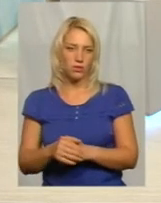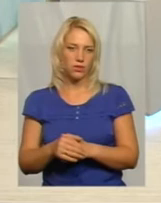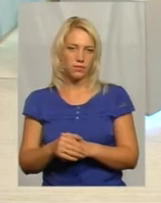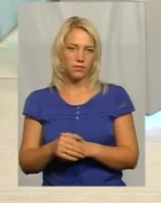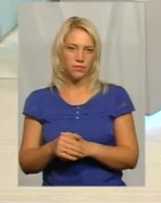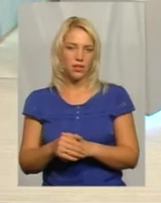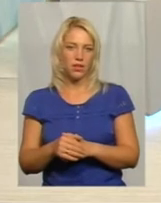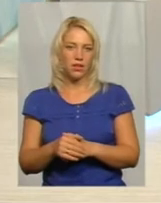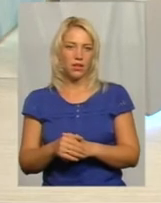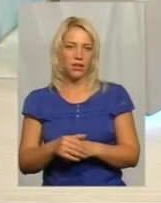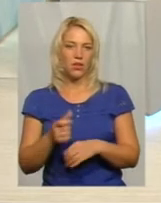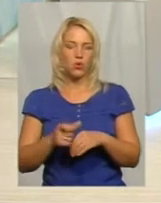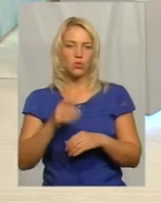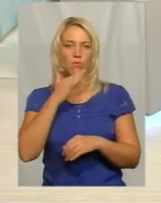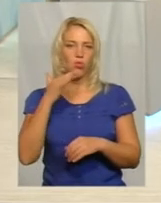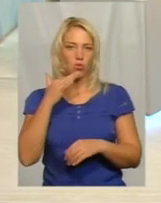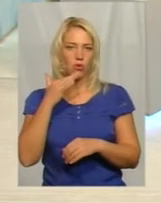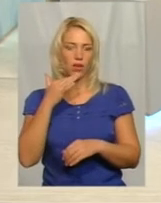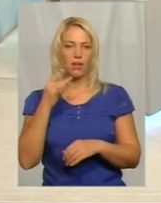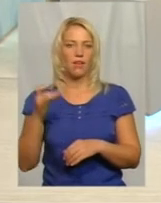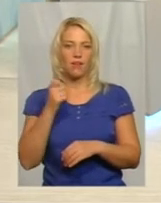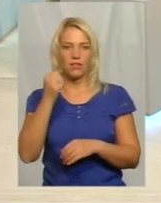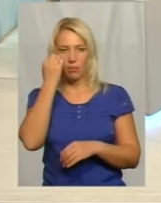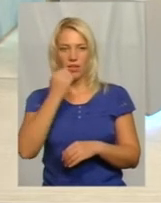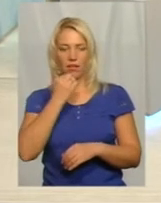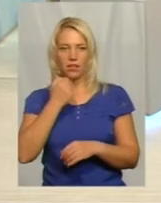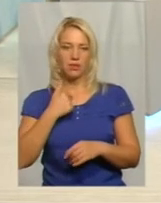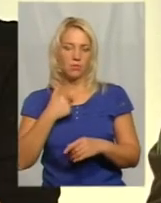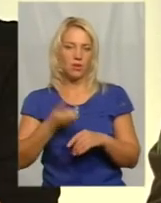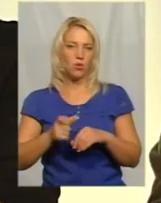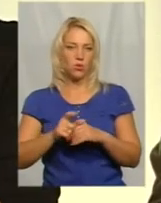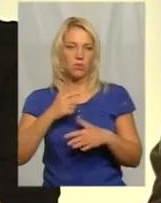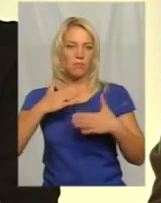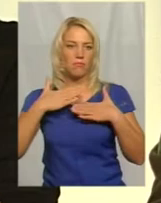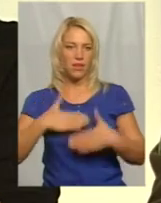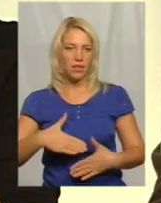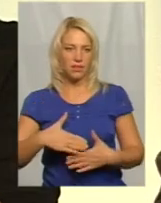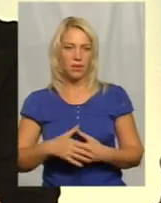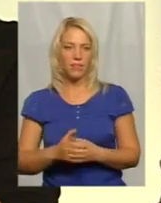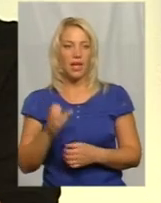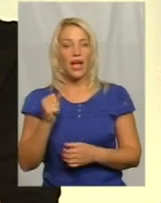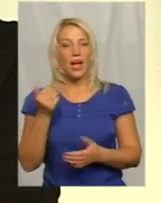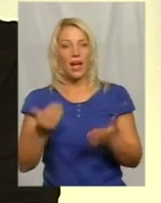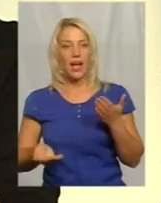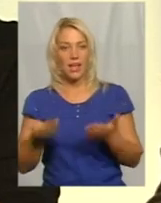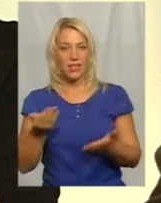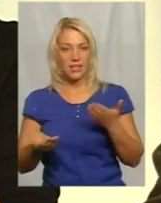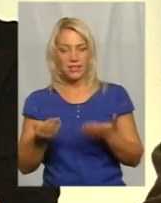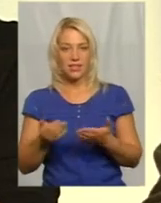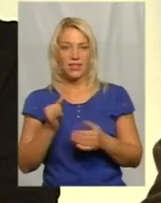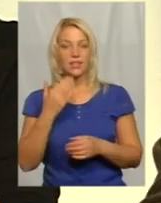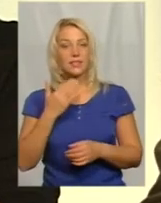Очень много раз благодарять. І це завжди приятно. Ну, а якщо і